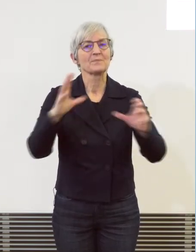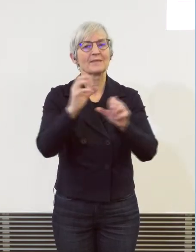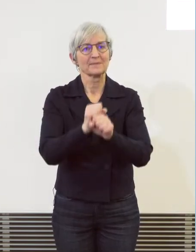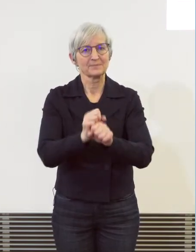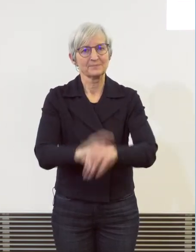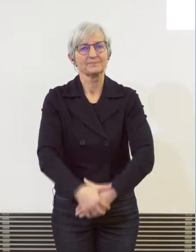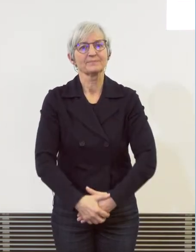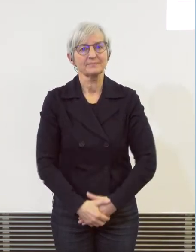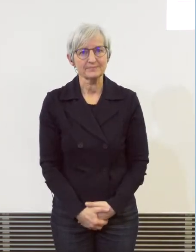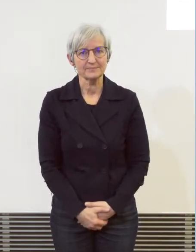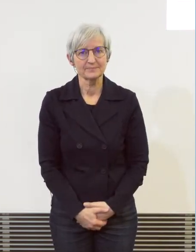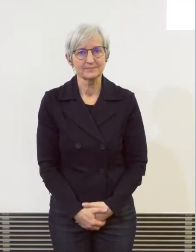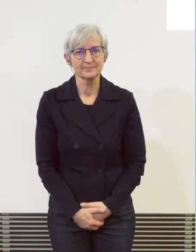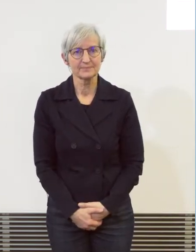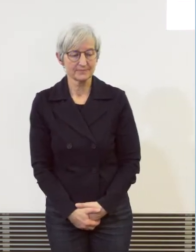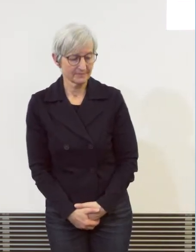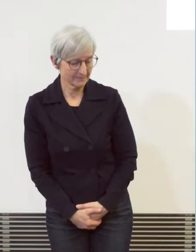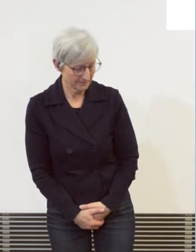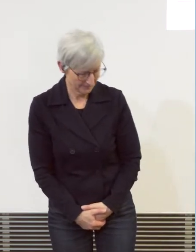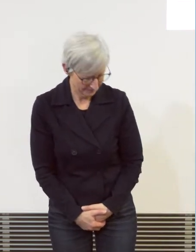Ja. Sie haben Grafik kriegen.